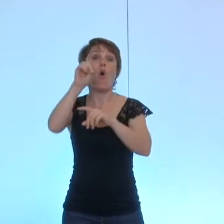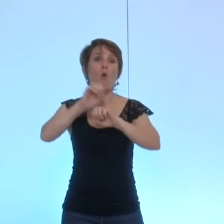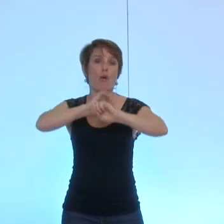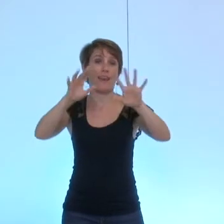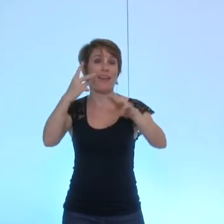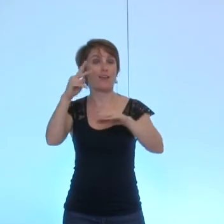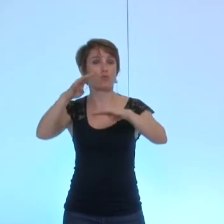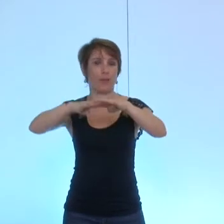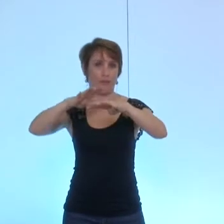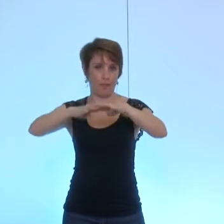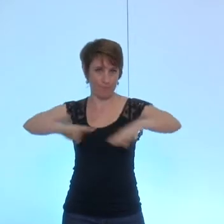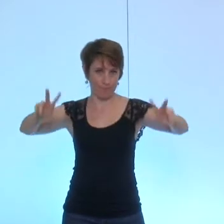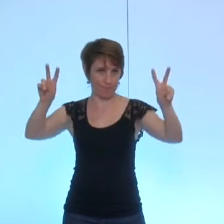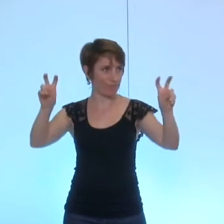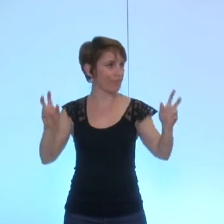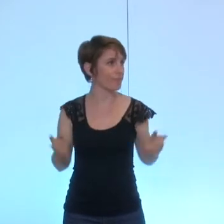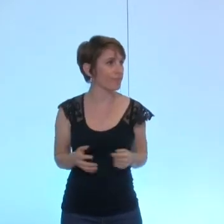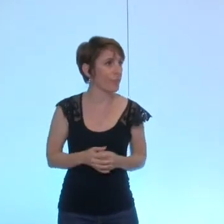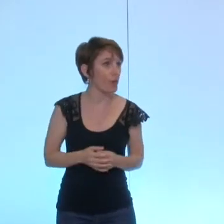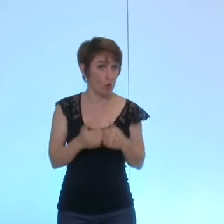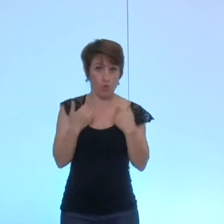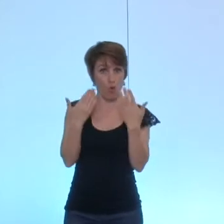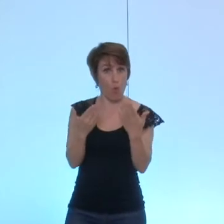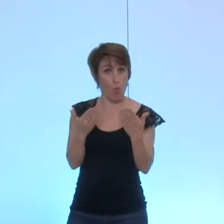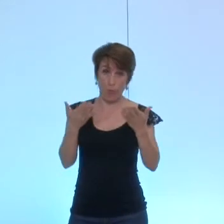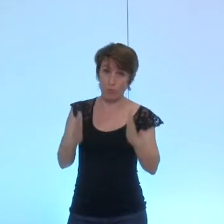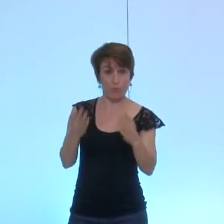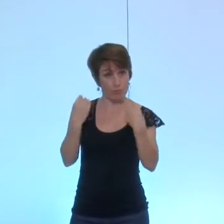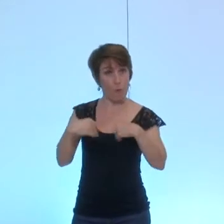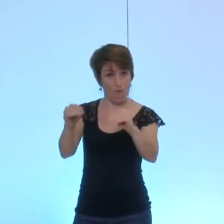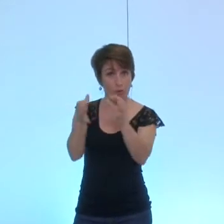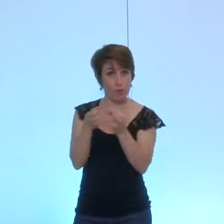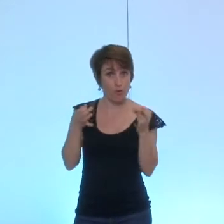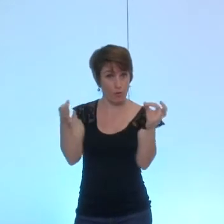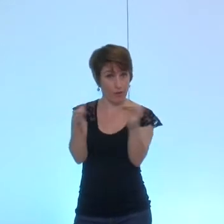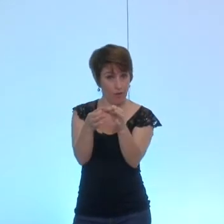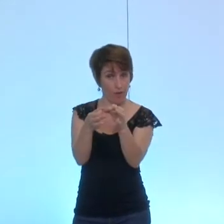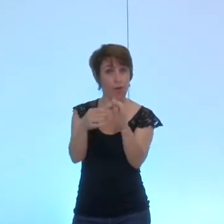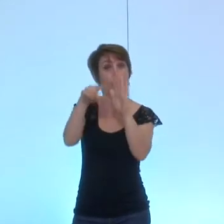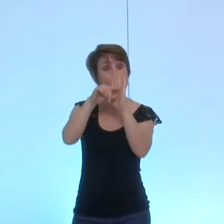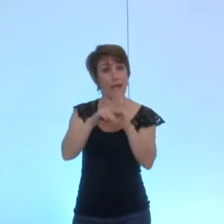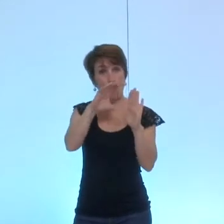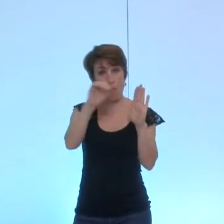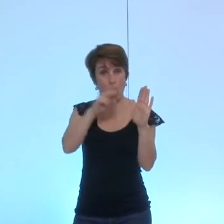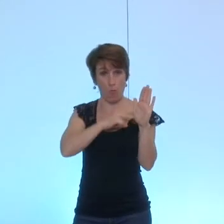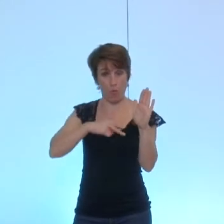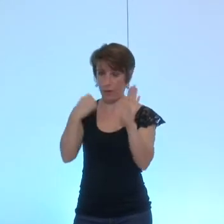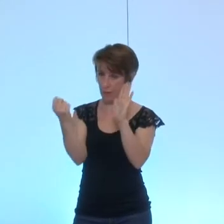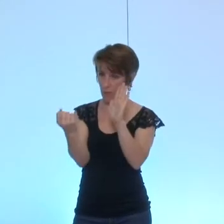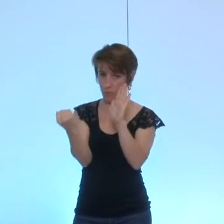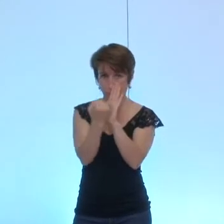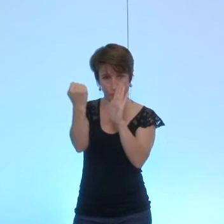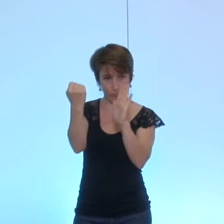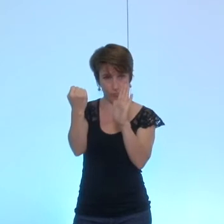donc il est proposé et bien de vendre de confirmer la vente du terrain d'approuver le règlement de copropriété de céder les lots